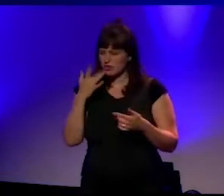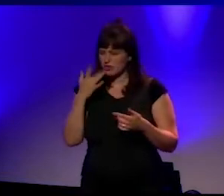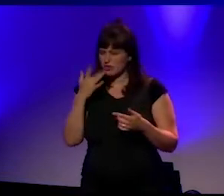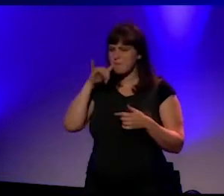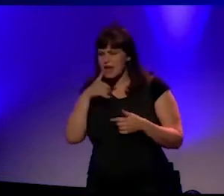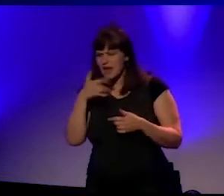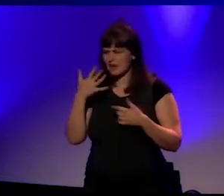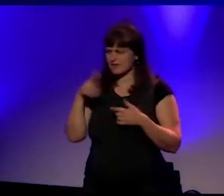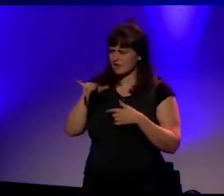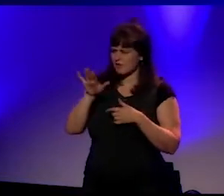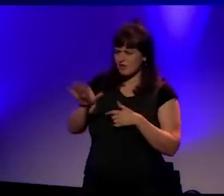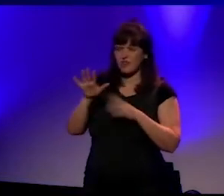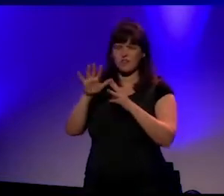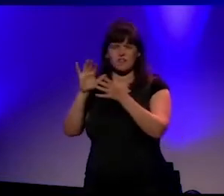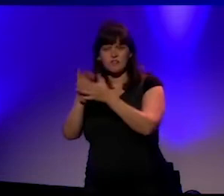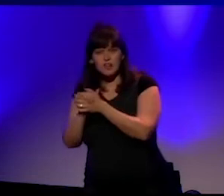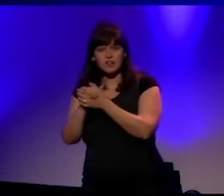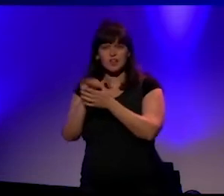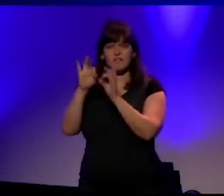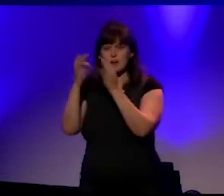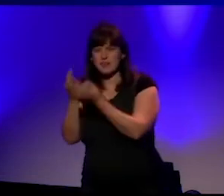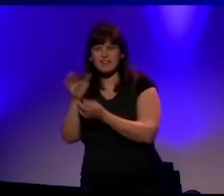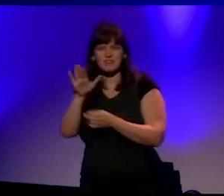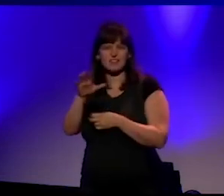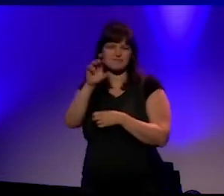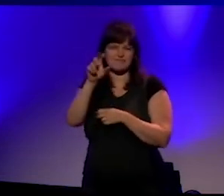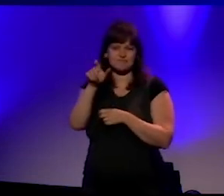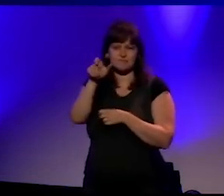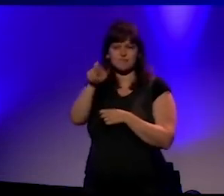die de familie en de vrienden van Sanadija te beurt zijn gevallen.